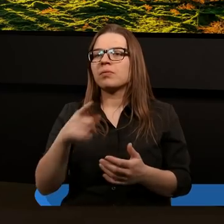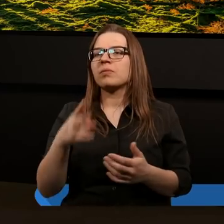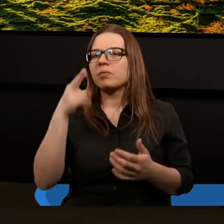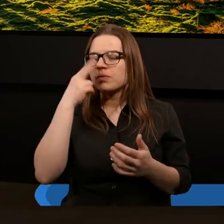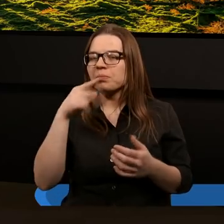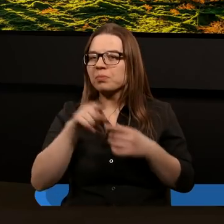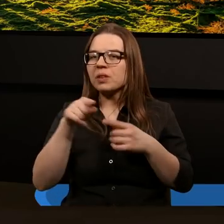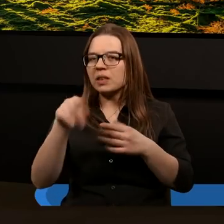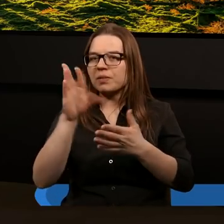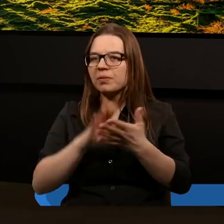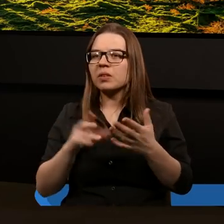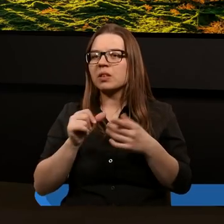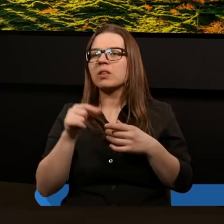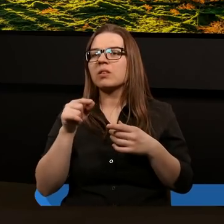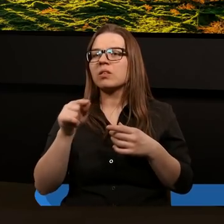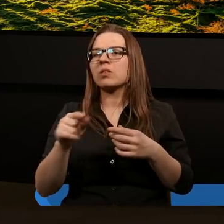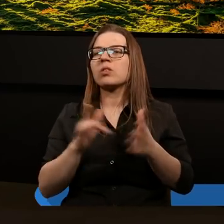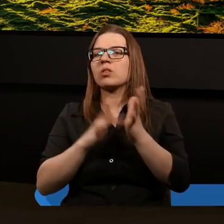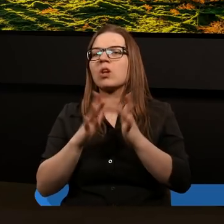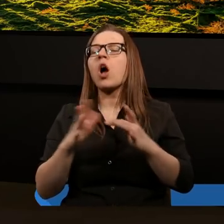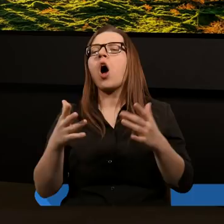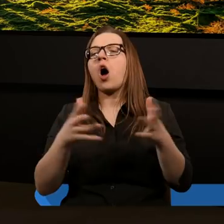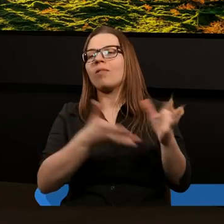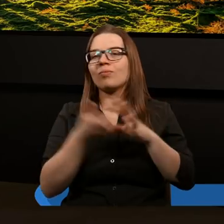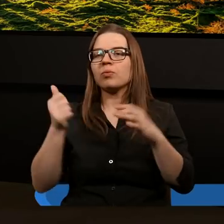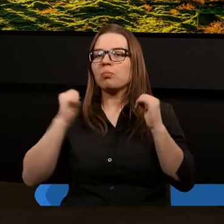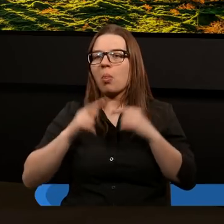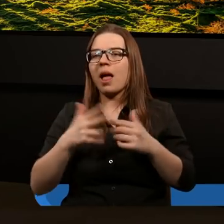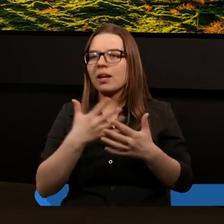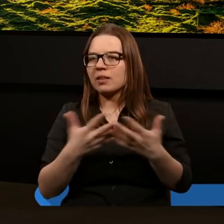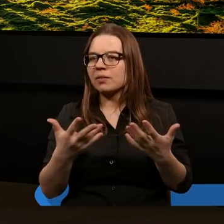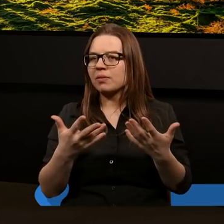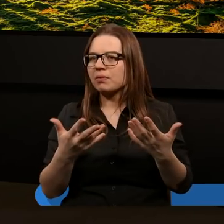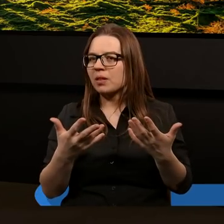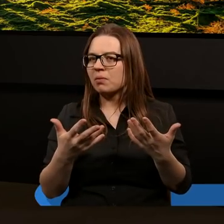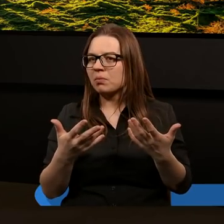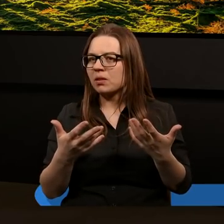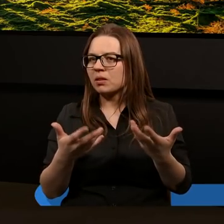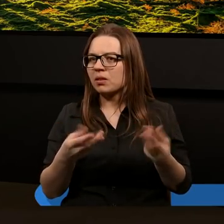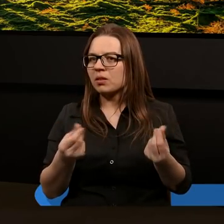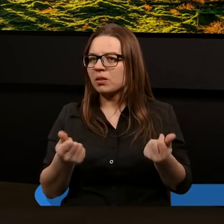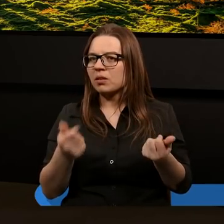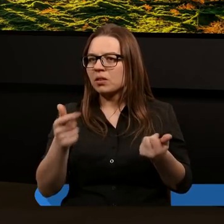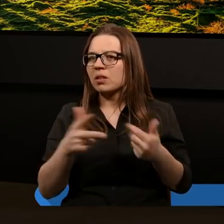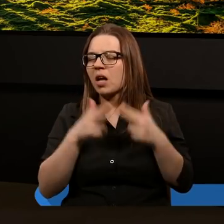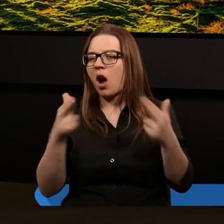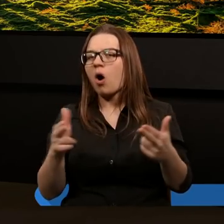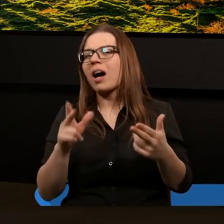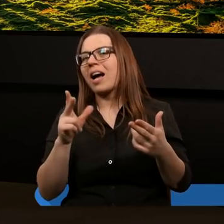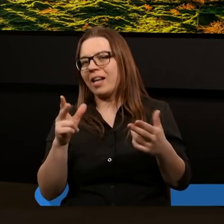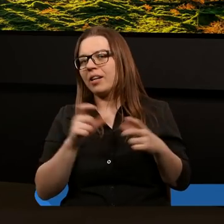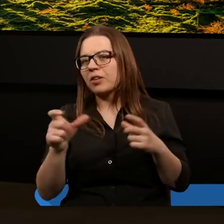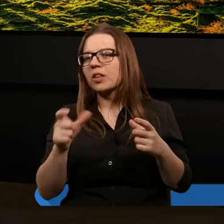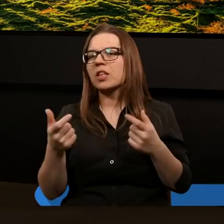tekście jest powiedziane, że ten jeździec odejmuje pokój na ziemi. My wiemy, że to nakłada się na okres smierdeński,